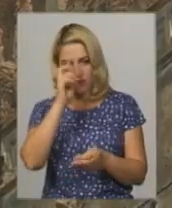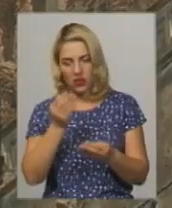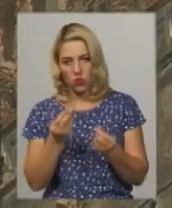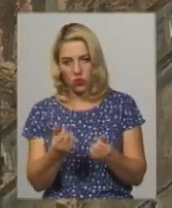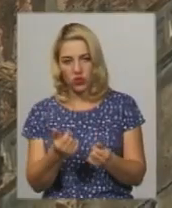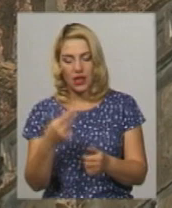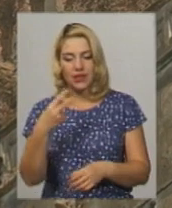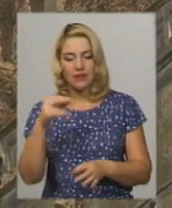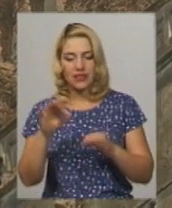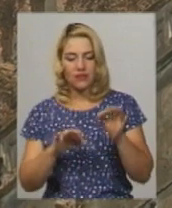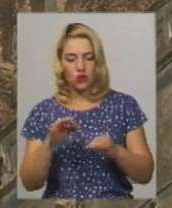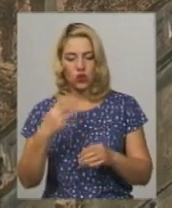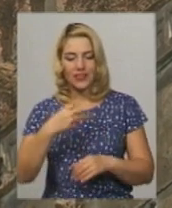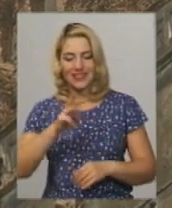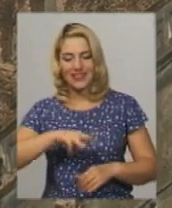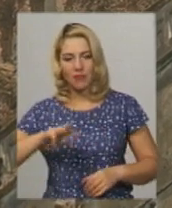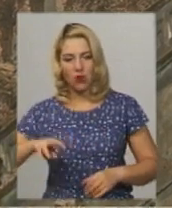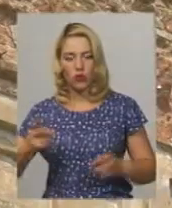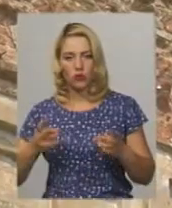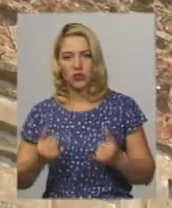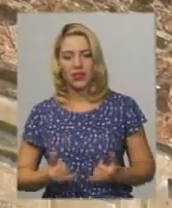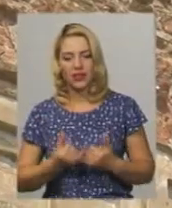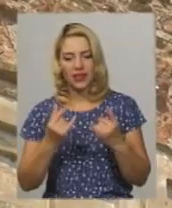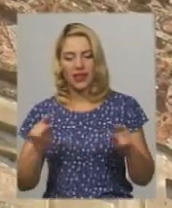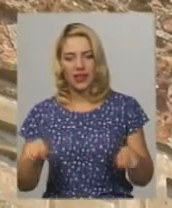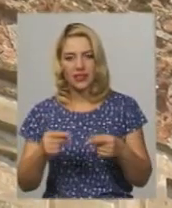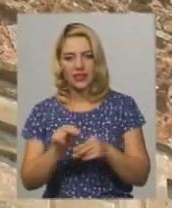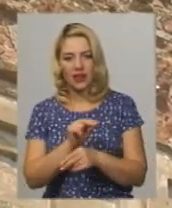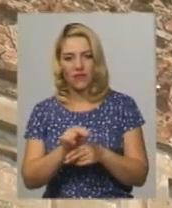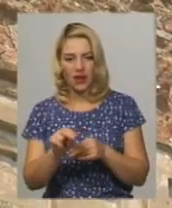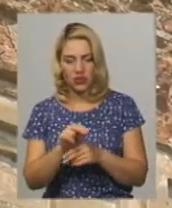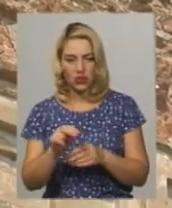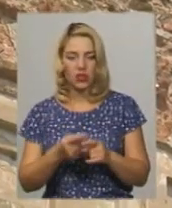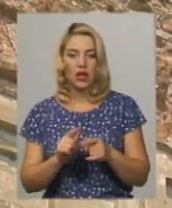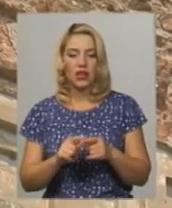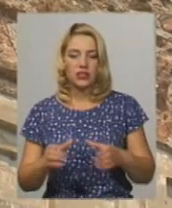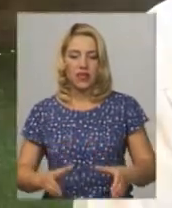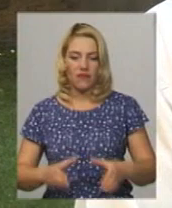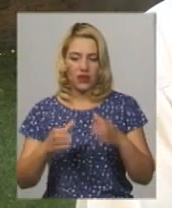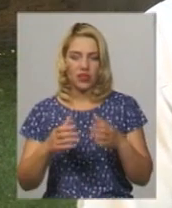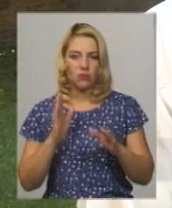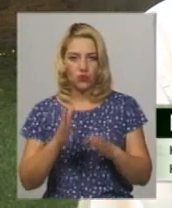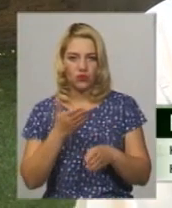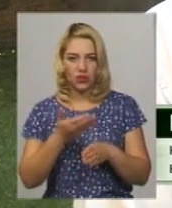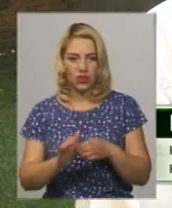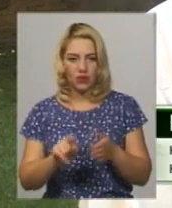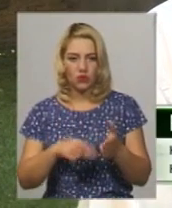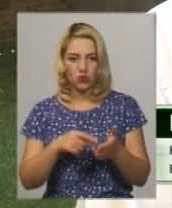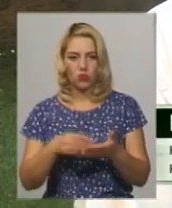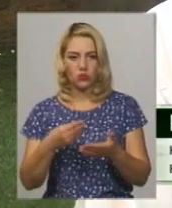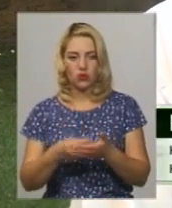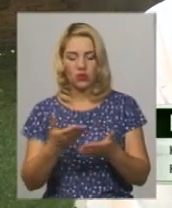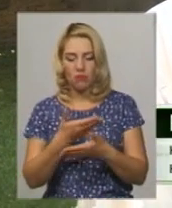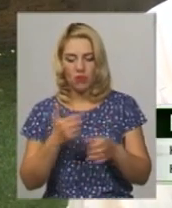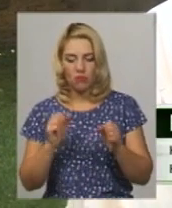% з 30 мільйонів необхідних на реставрацію вежі можуть виділити з місцевого бюджету, каже Василь Муллер. Ми можемо спокійно приймати